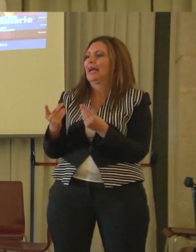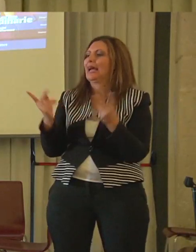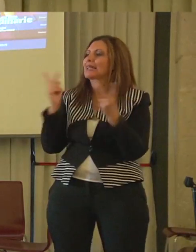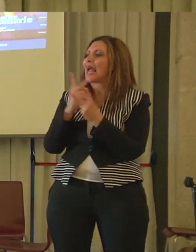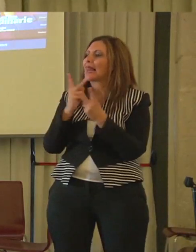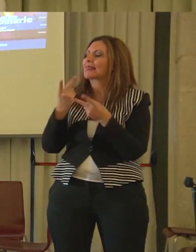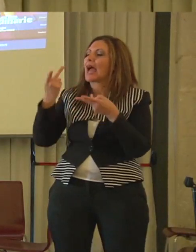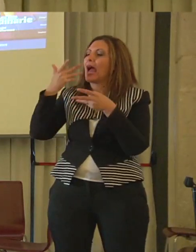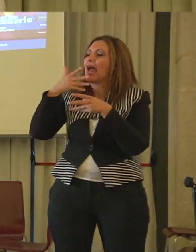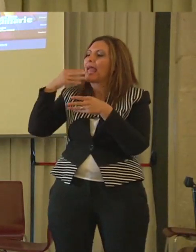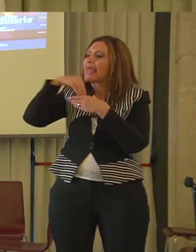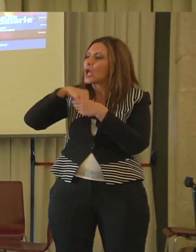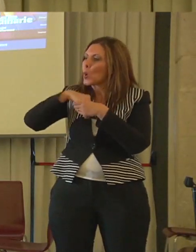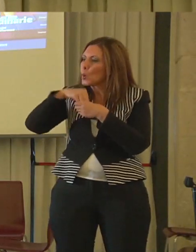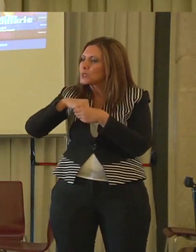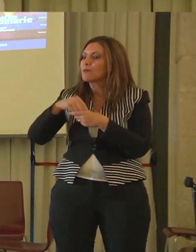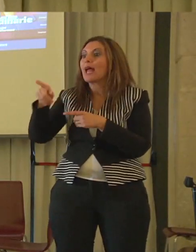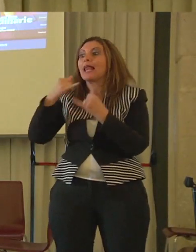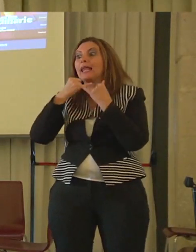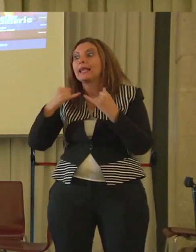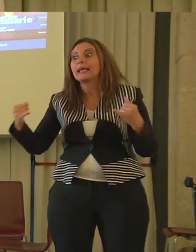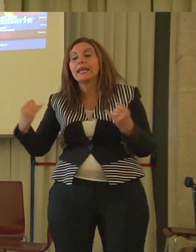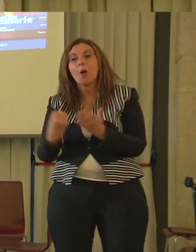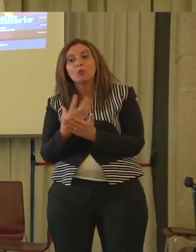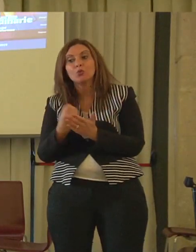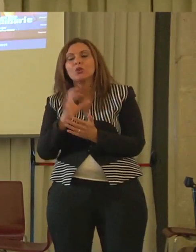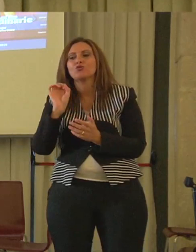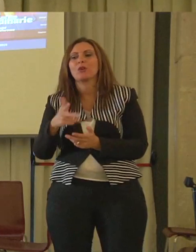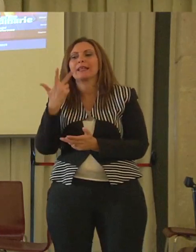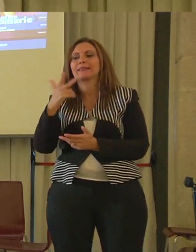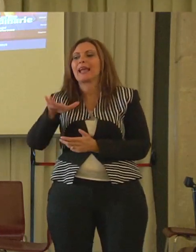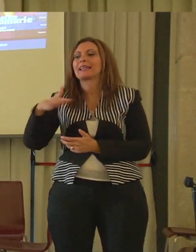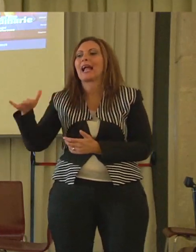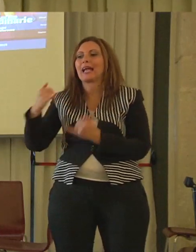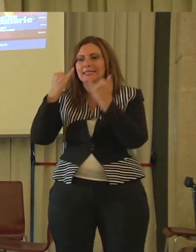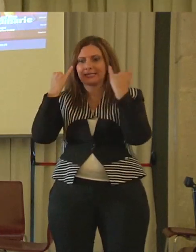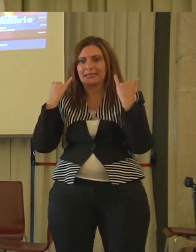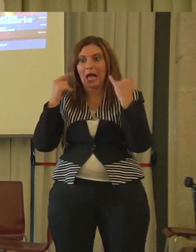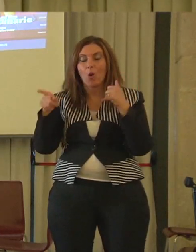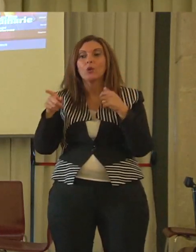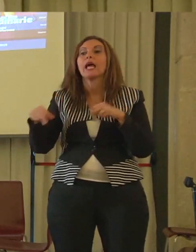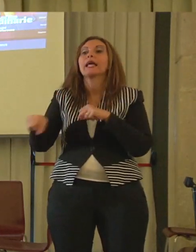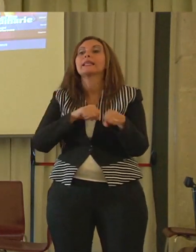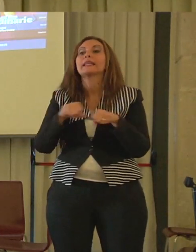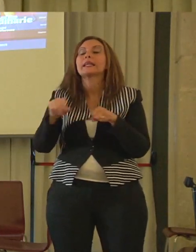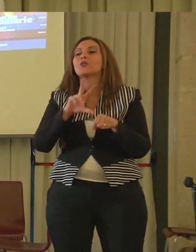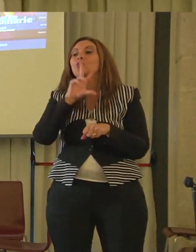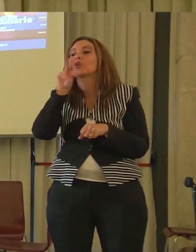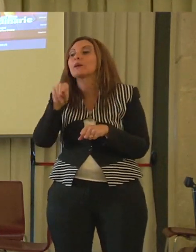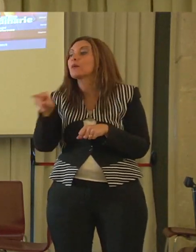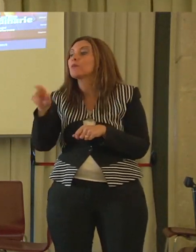delle più belle. Nella linea produttiva c'erano tre ragazzi down e il direttore parlava di loro come dei